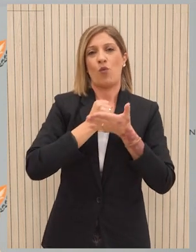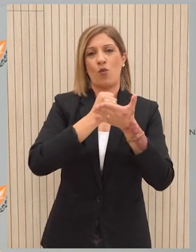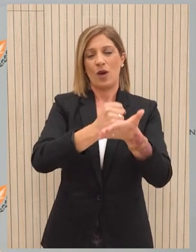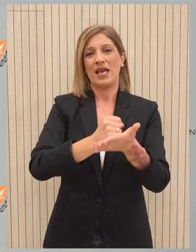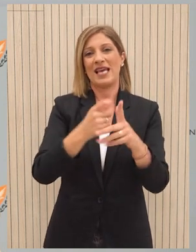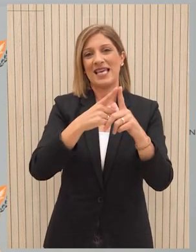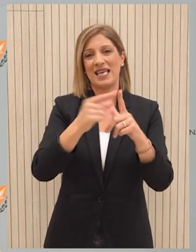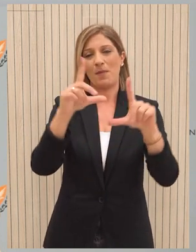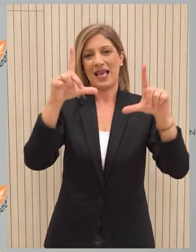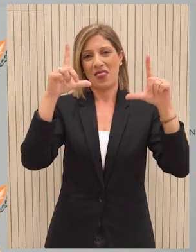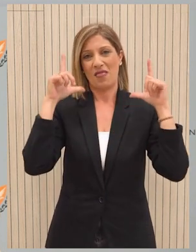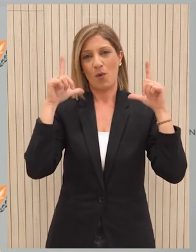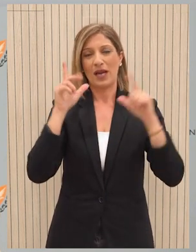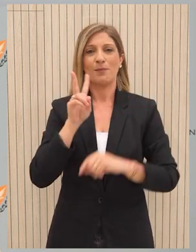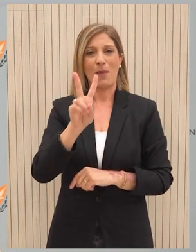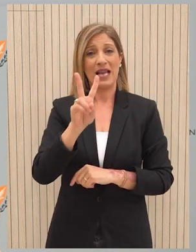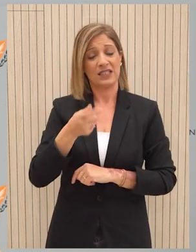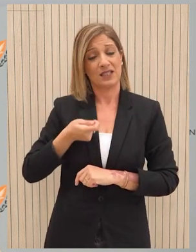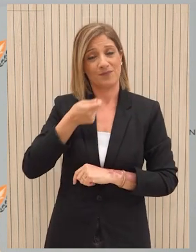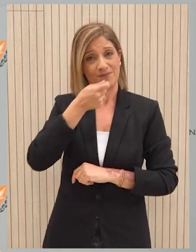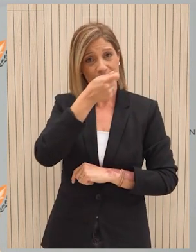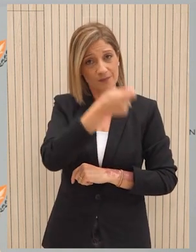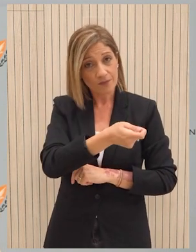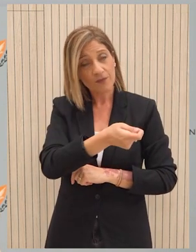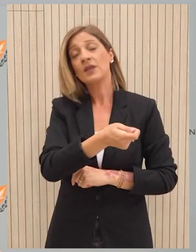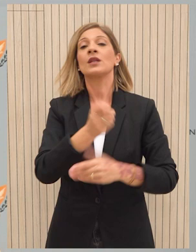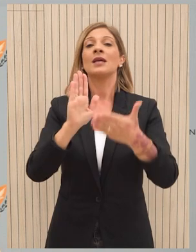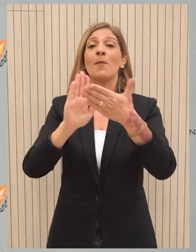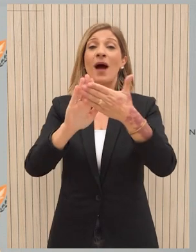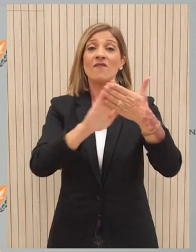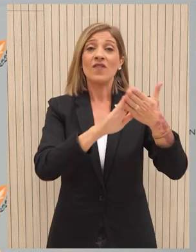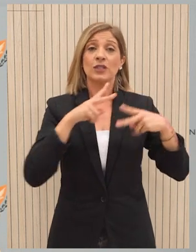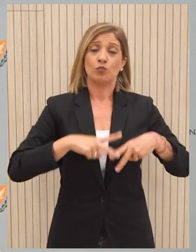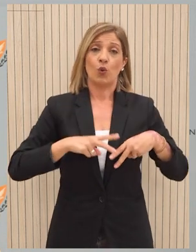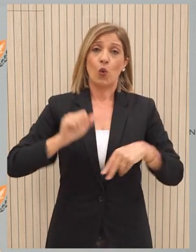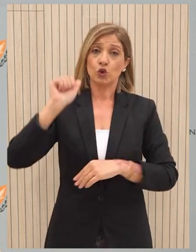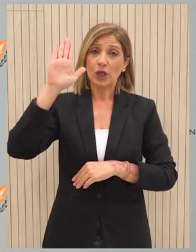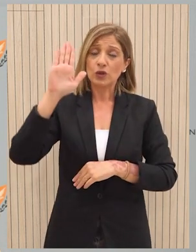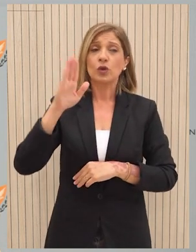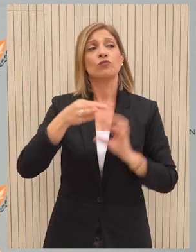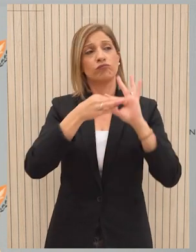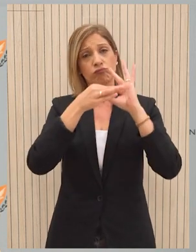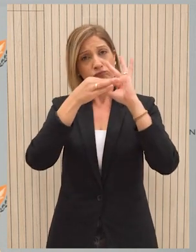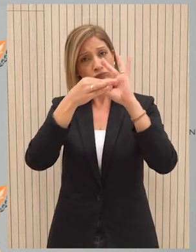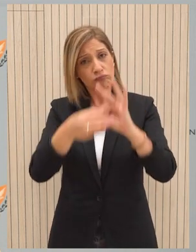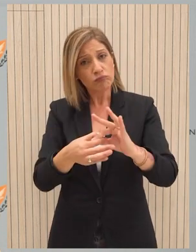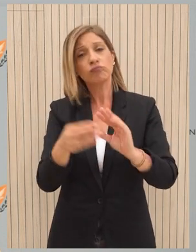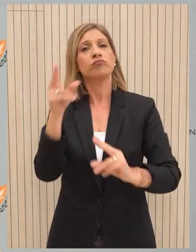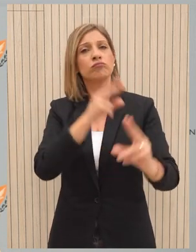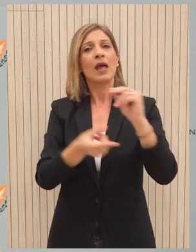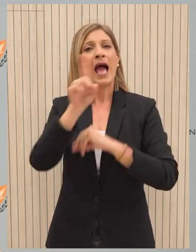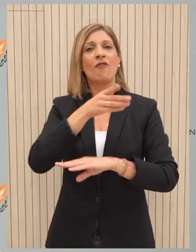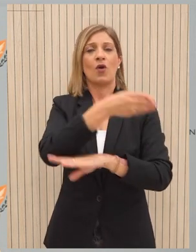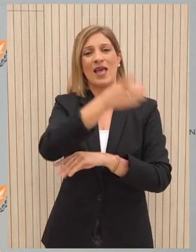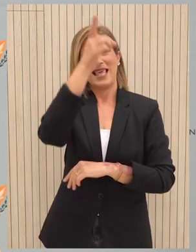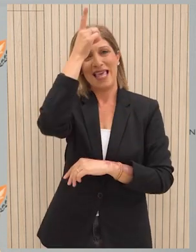της Κυπριακής Δημοκρατίας προς την Παλαιστίνη. Οι επαφές του Υπουργού Εξωτερικών εντός αυτού του πλαισίου θα συνεχιστούν με τη μετάβασή του αύριο στην